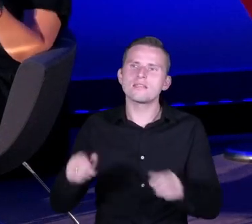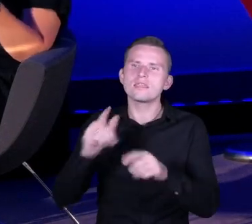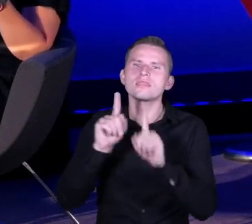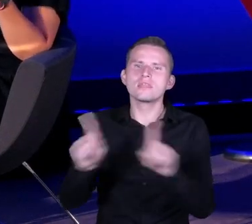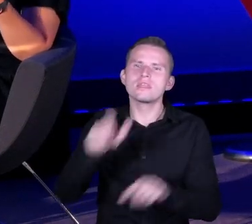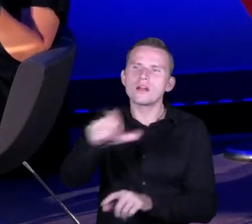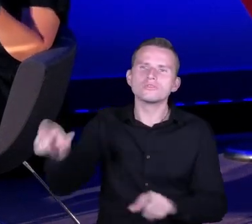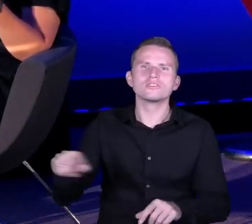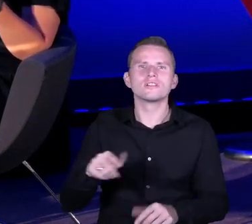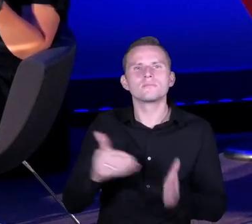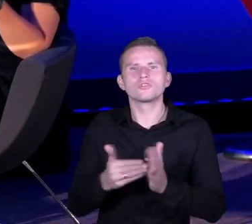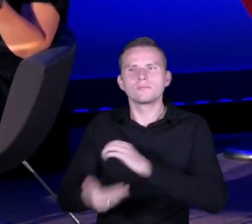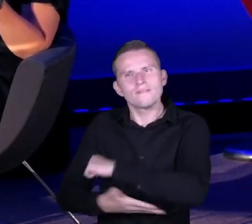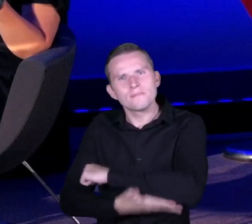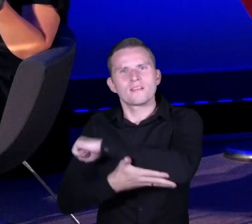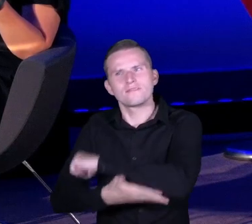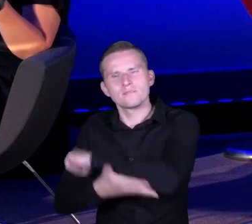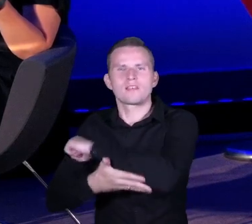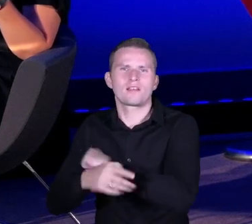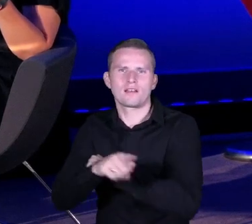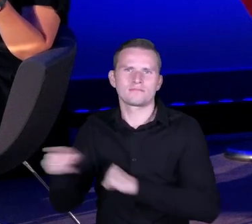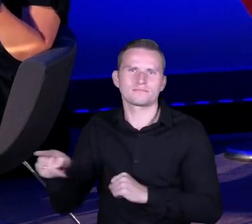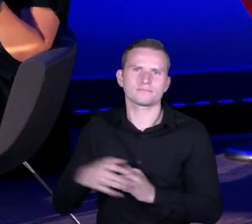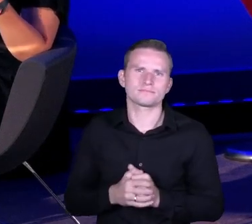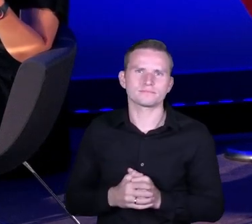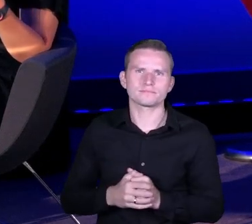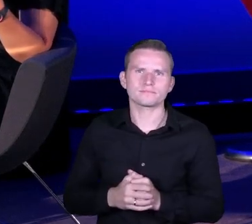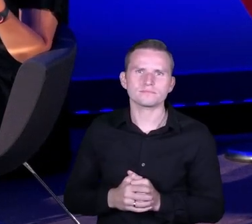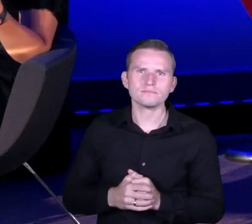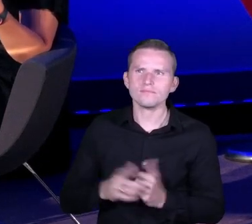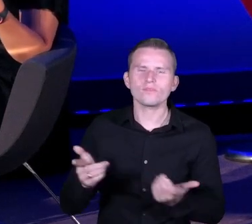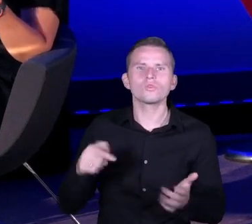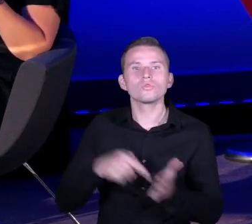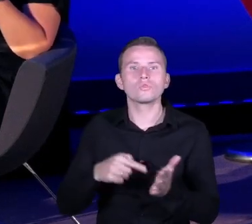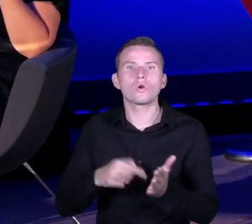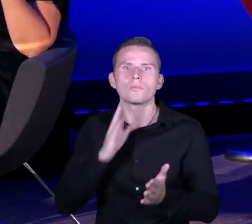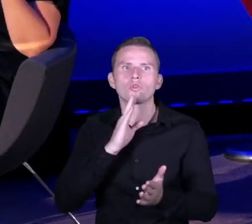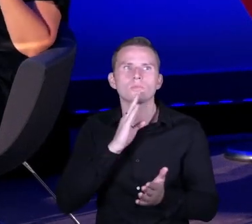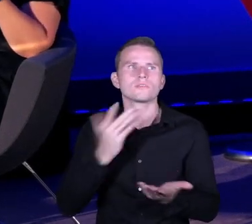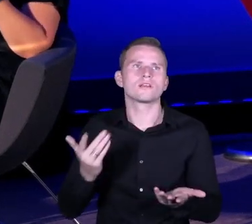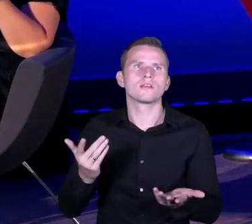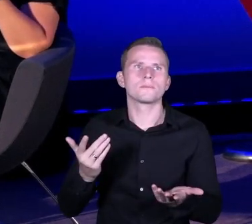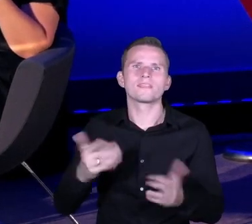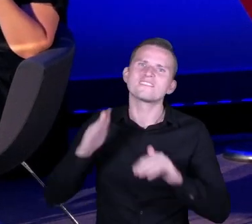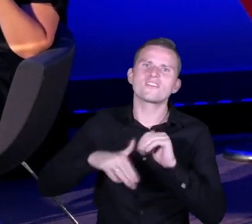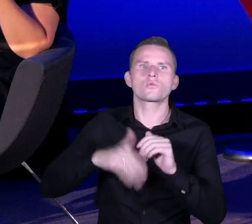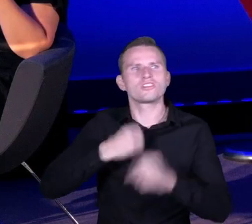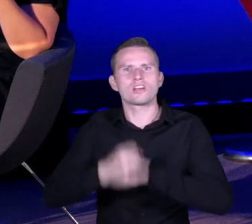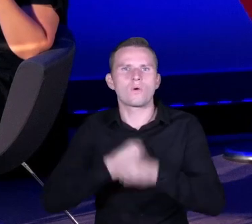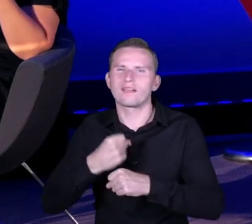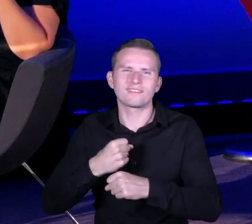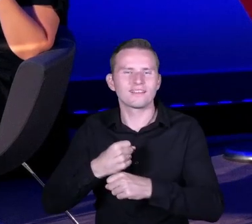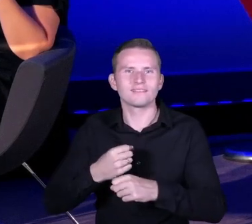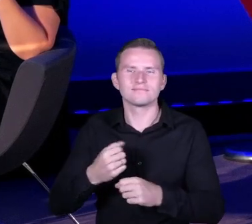podejmowaniu, no jednak myślę sobie, że nie do końca standardowych działań. Kolejny element, jeśli myślę